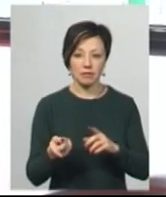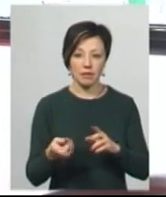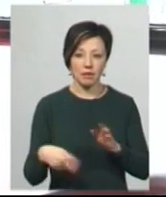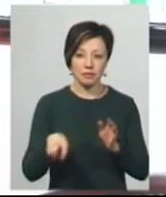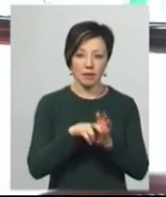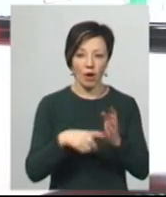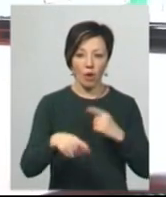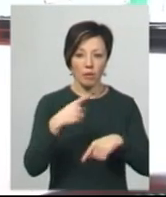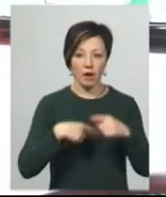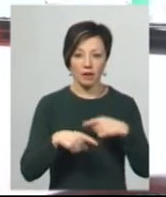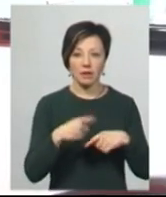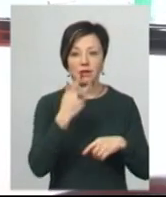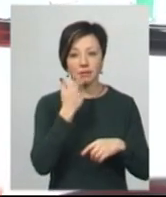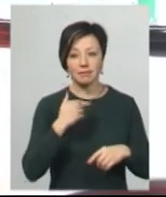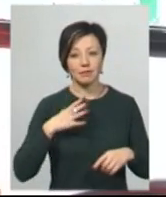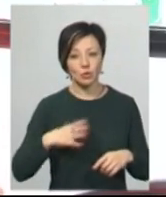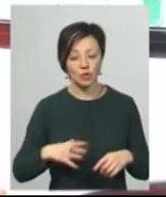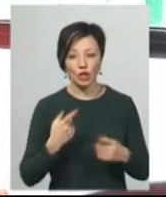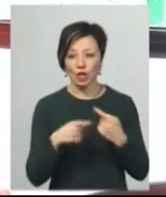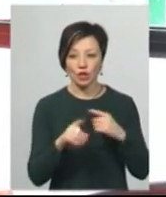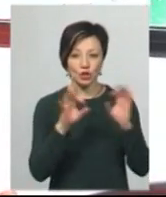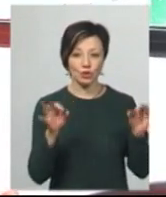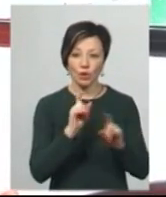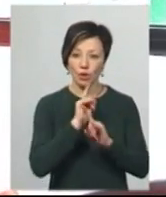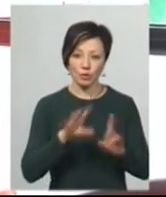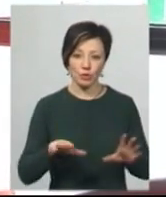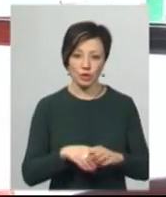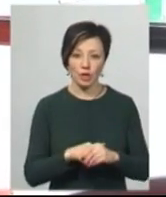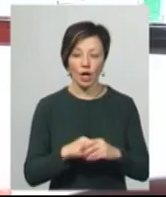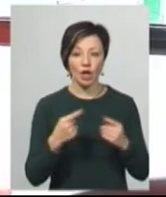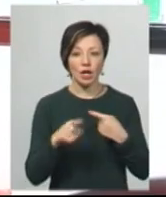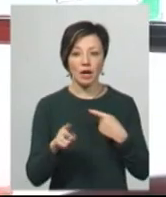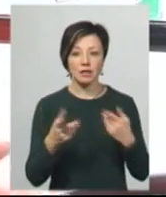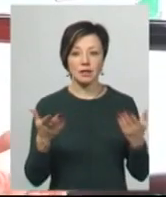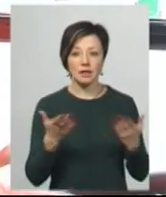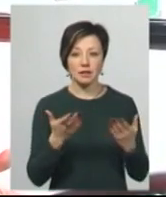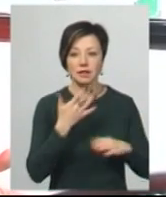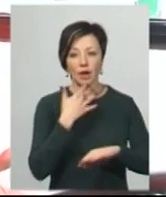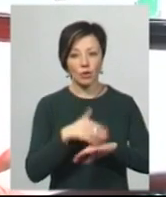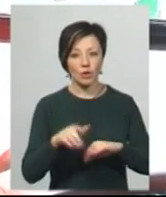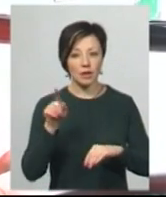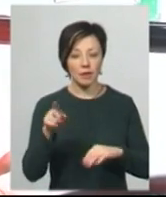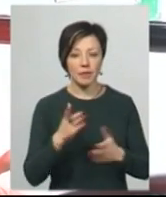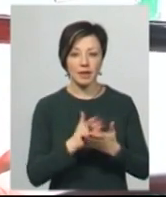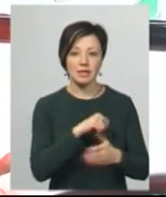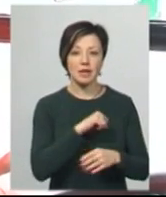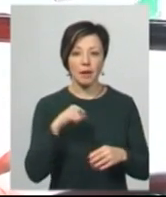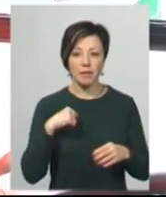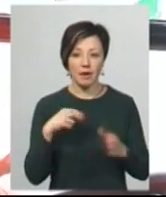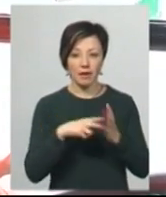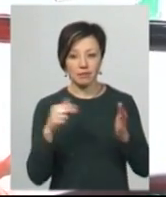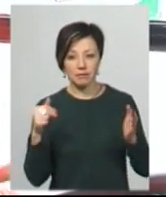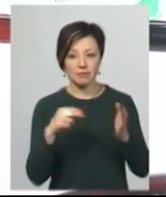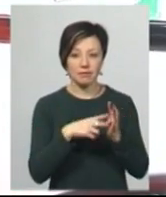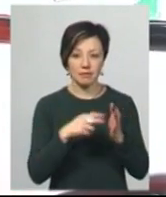чи вже звикли? Куди дінемося? Мусимо, бо інакше нічого не буде. Інакше десь заганити, там є взагалі, що самі вони усюди, в